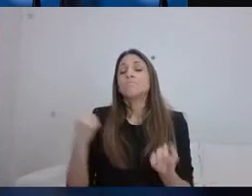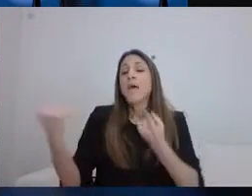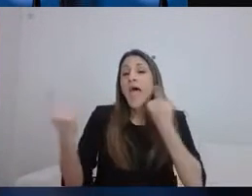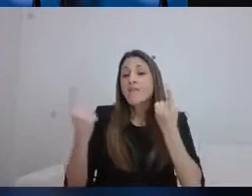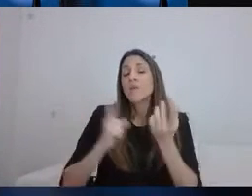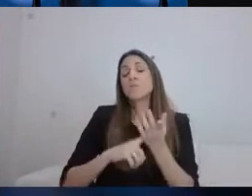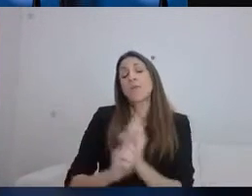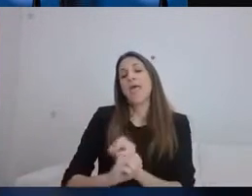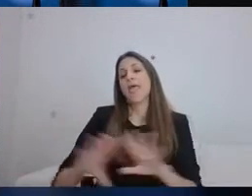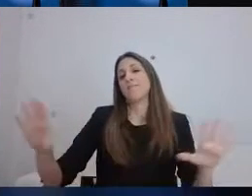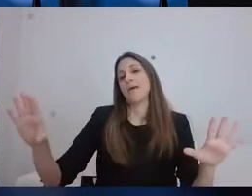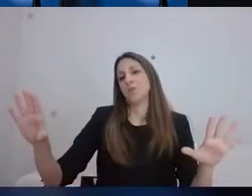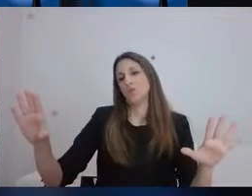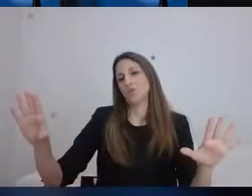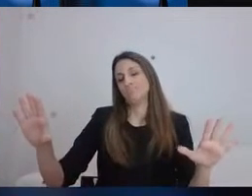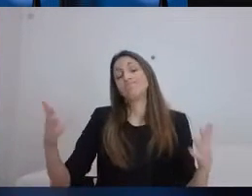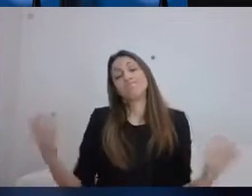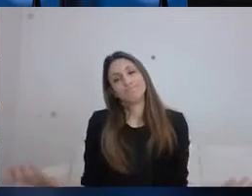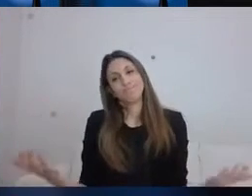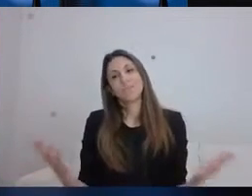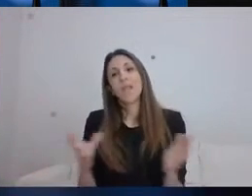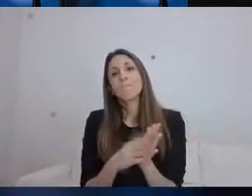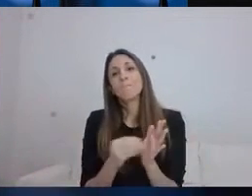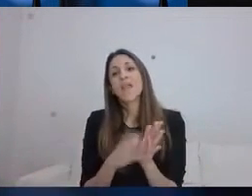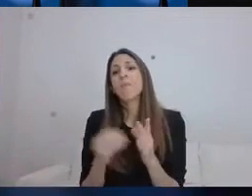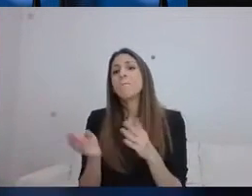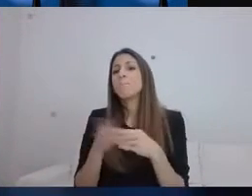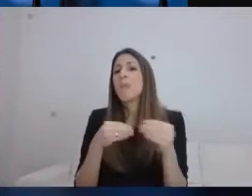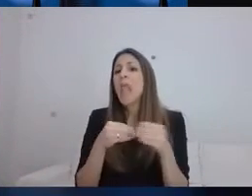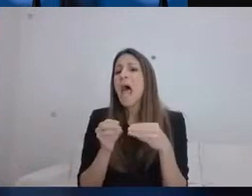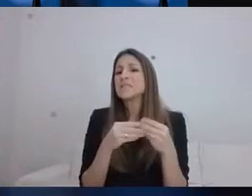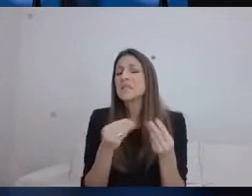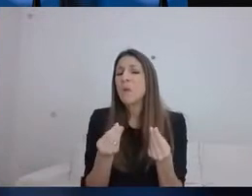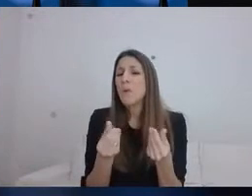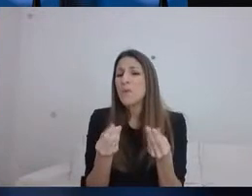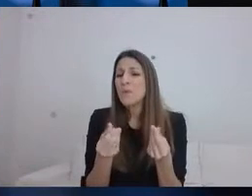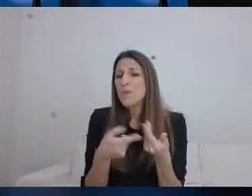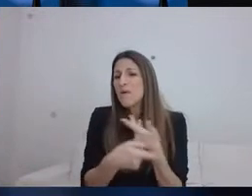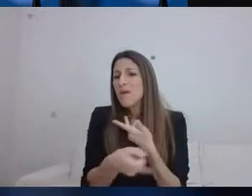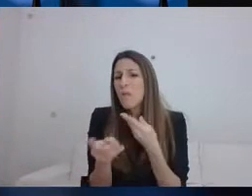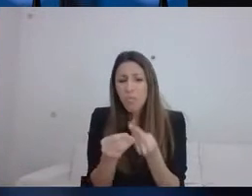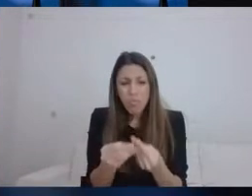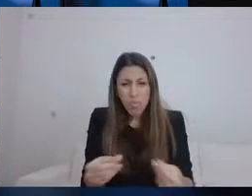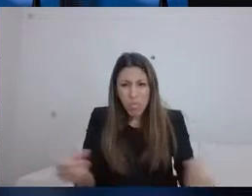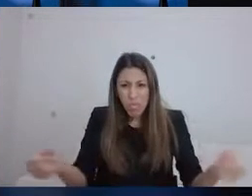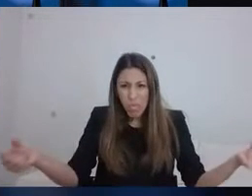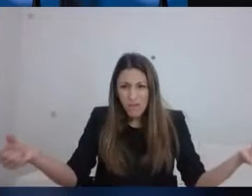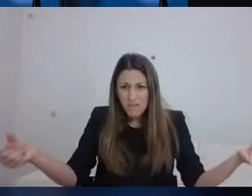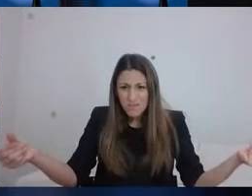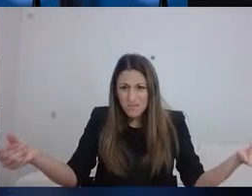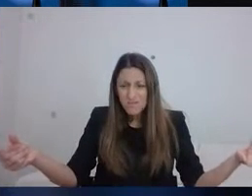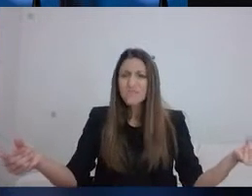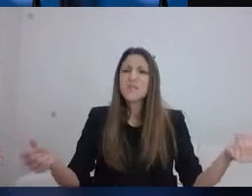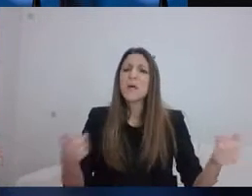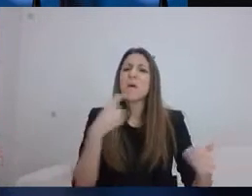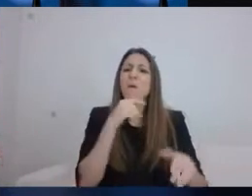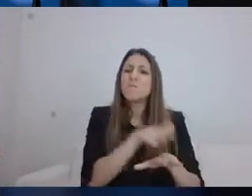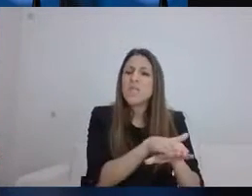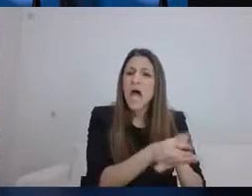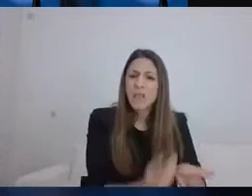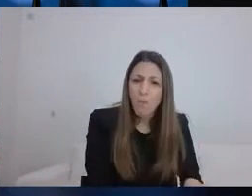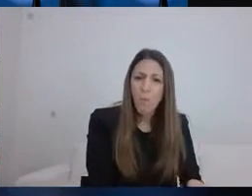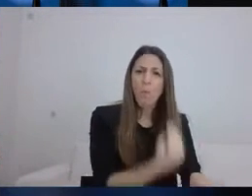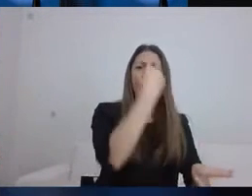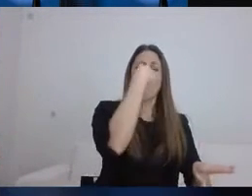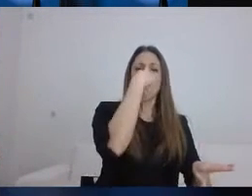Και αν θέλετε ένα από το παράδειγμα, είναι το μικροπλαστικό που βρίσκεται πλέον στα αλλιεύματα, τα οποία φτάνουν στο πιάτο μας. Είναι ένα μεγάλο θέμα το οποίο κάποια στιγμή θα